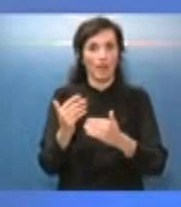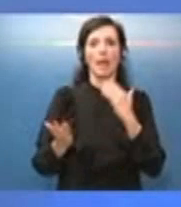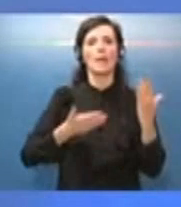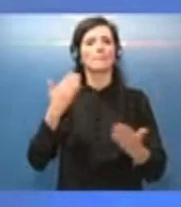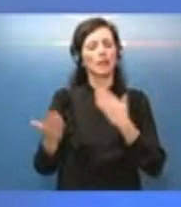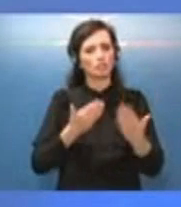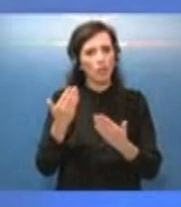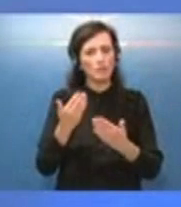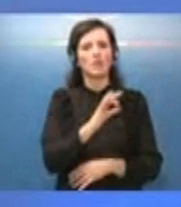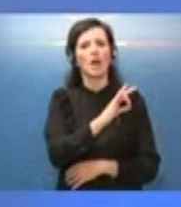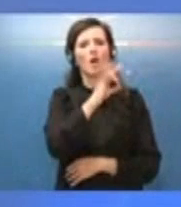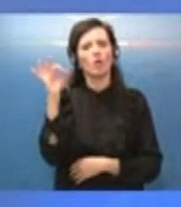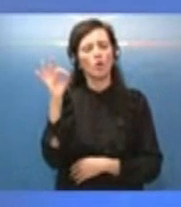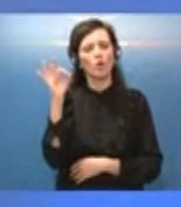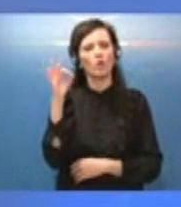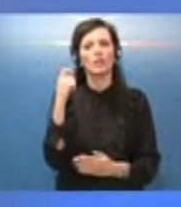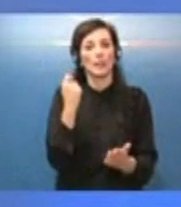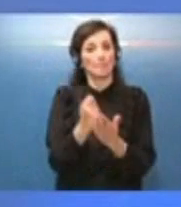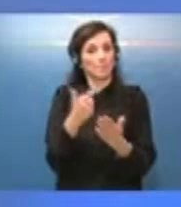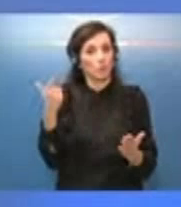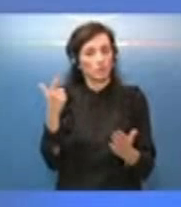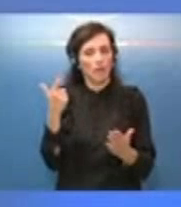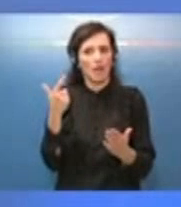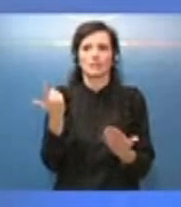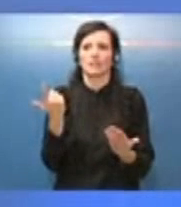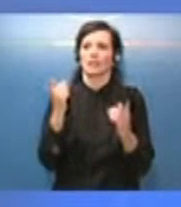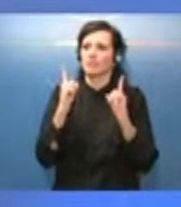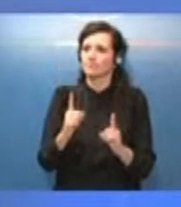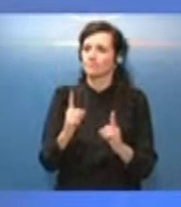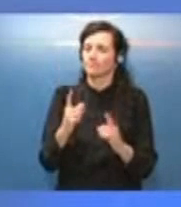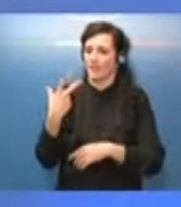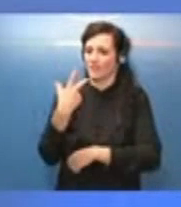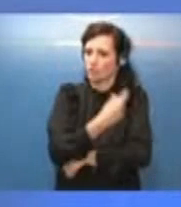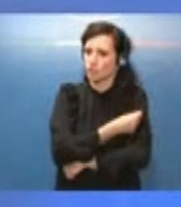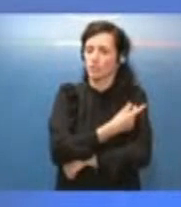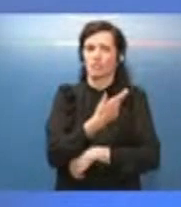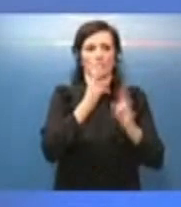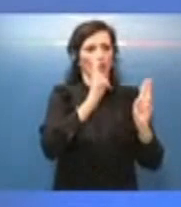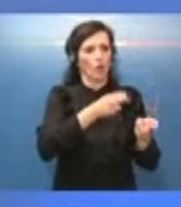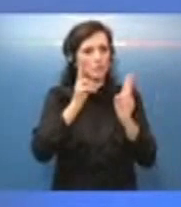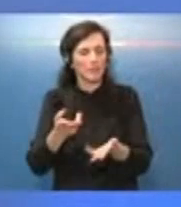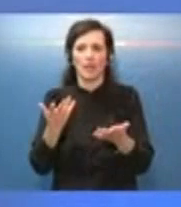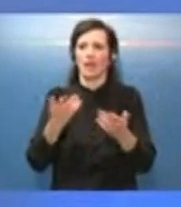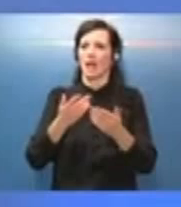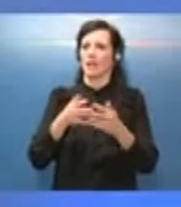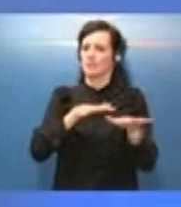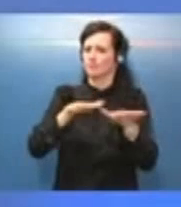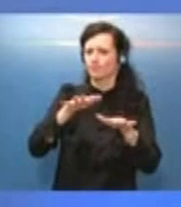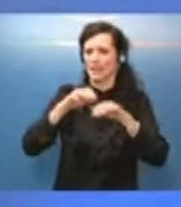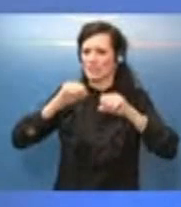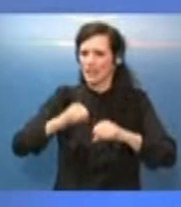tutta la struttura di vaccinazione, di ospedalizzazione, di mobilitazione